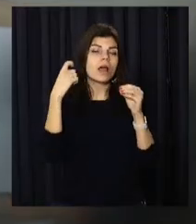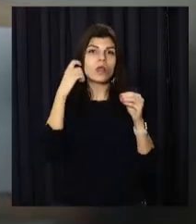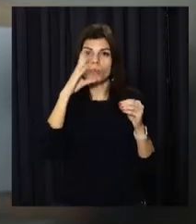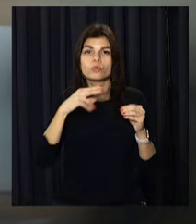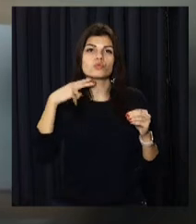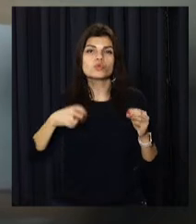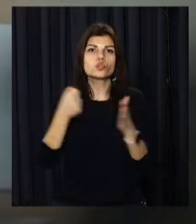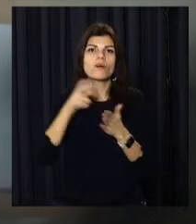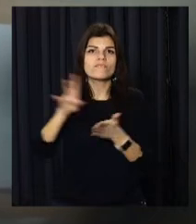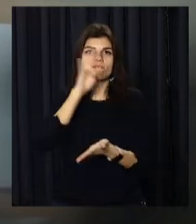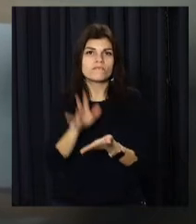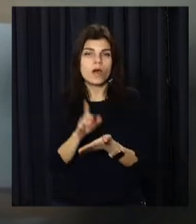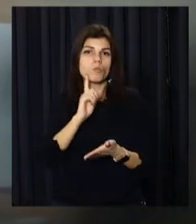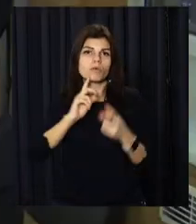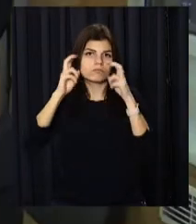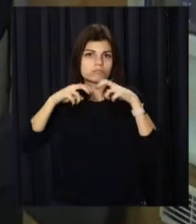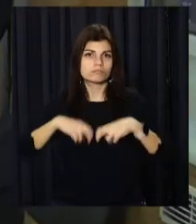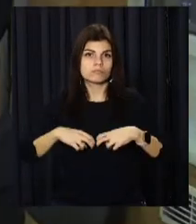тюрми до довічного ув'язнення.